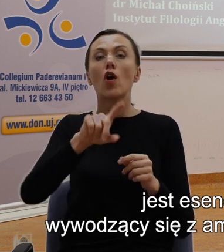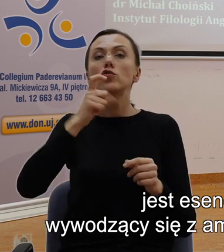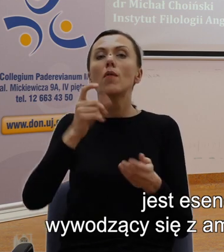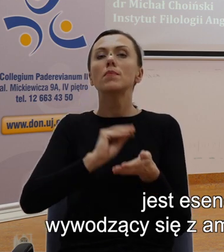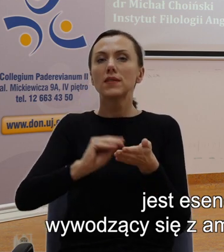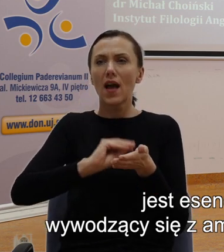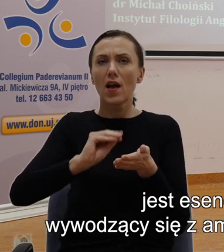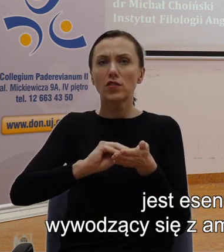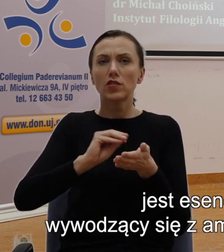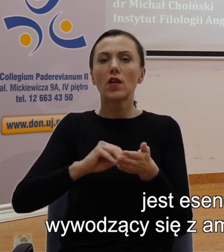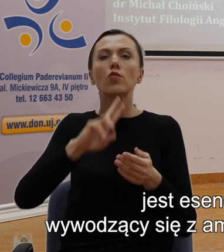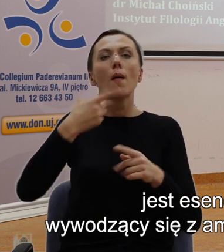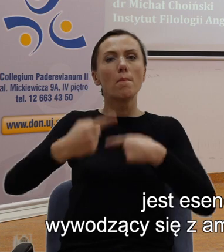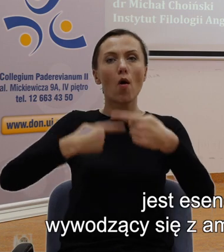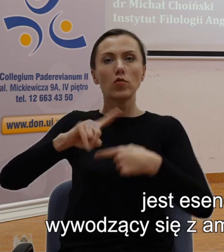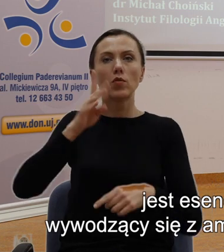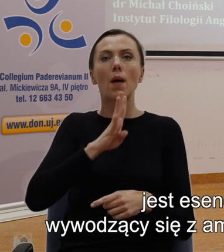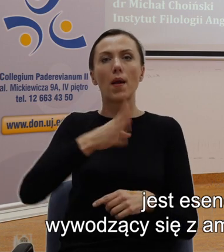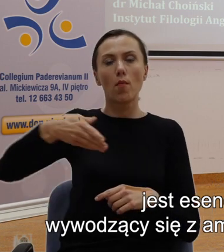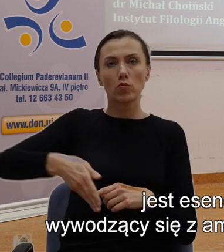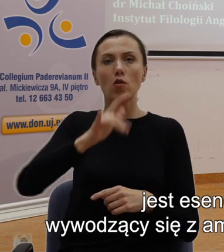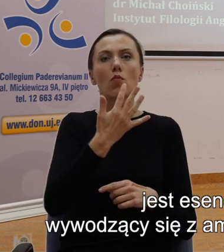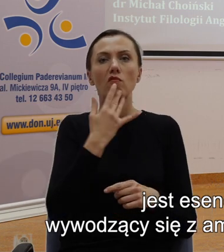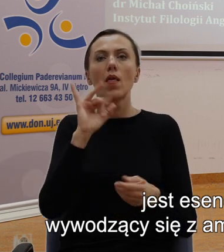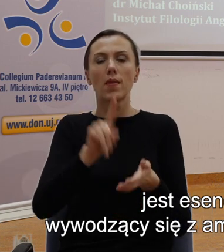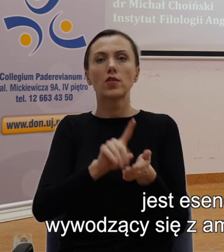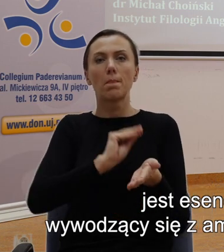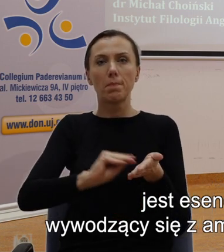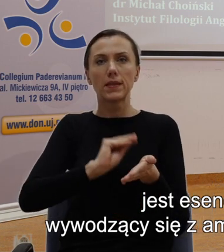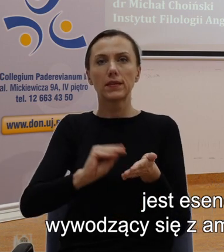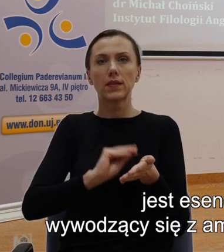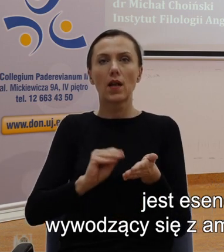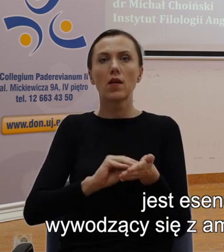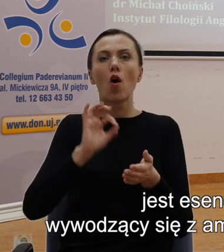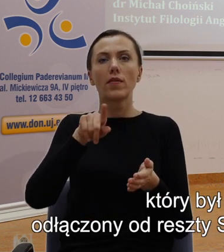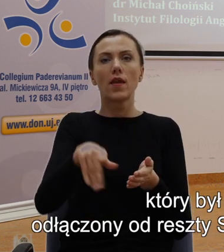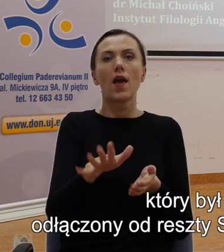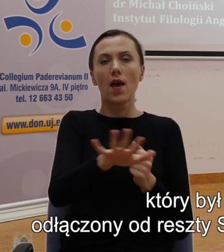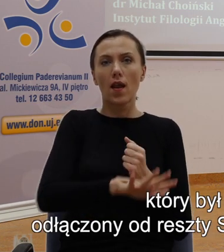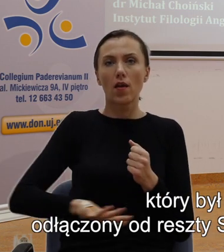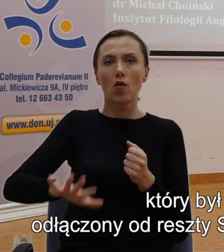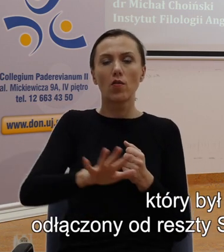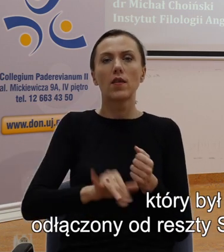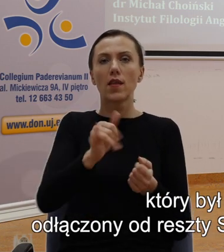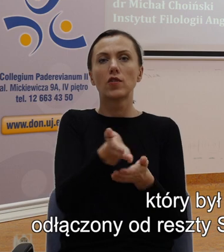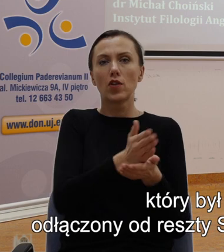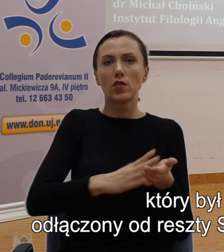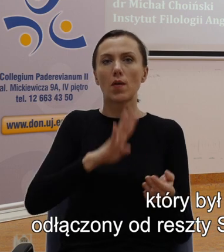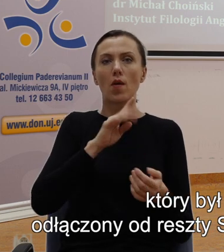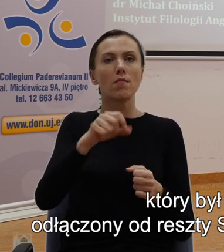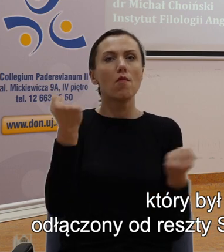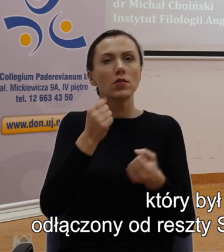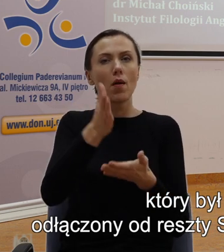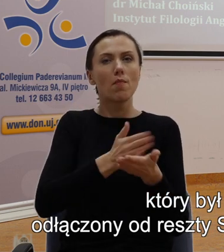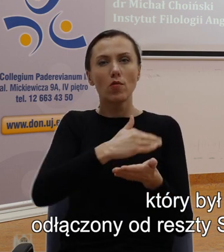wywodzący się z amerykańskiego południa mówili i pisali o regionie, regionie, który był mocno podzielony,